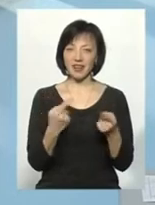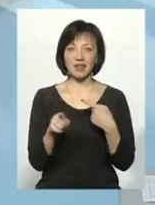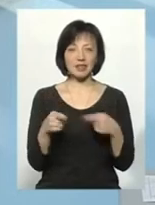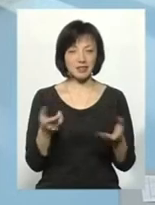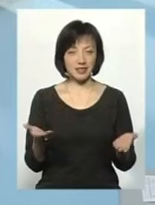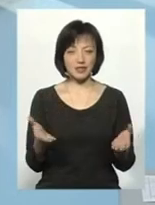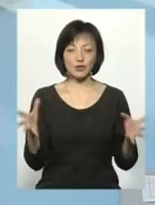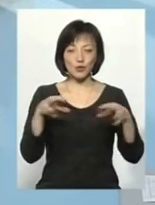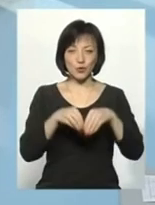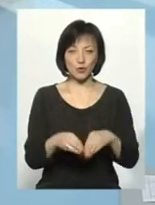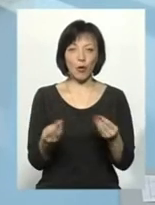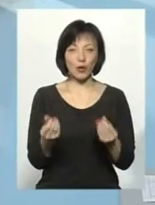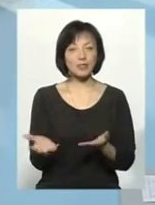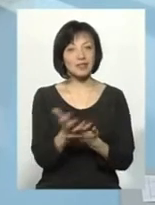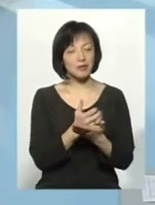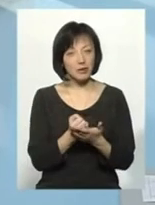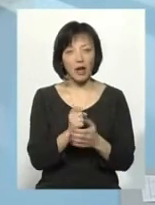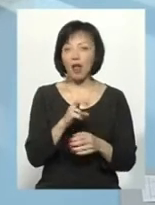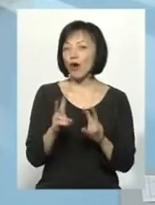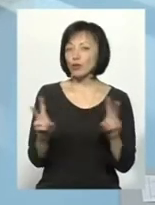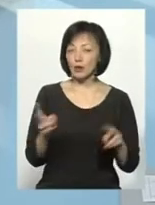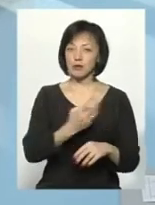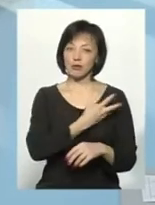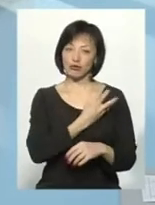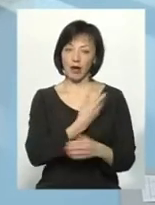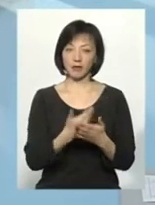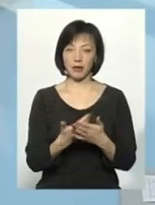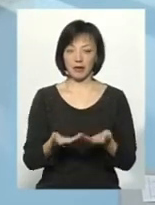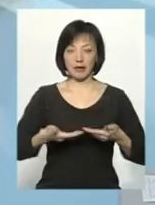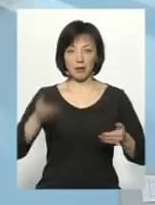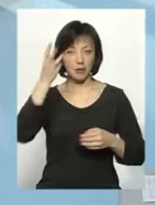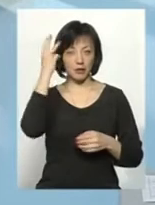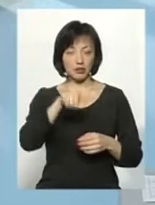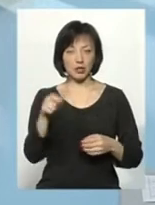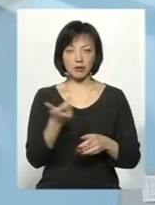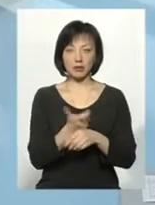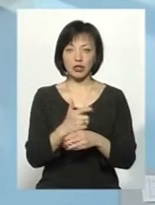звичайно, і в сумі зібраних коштів. Але хто заважає, наприклад, нам, хмельничанам, більш активно доучитися і